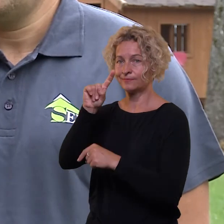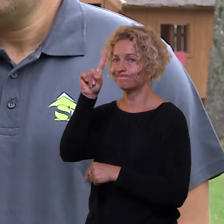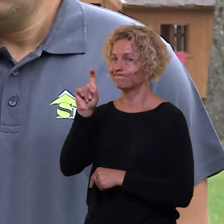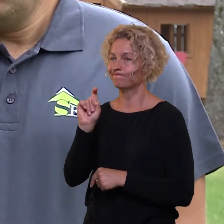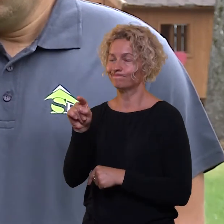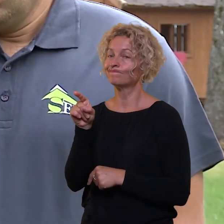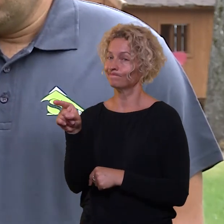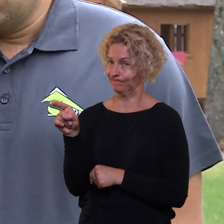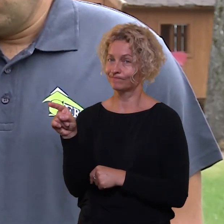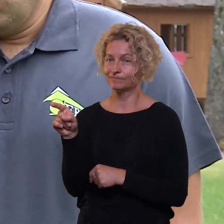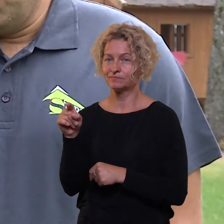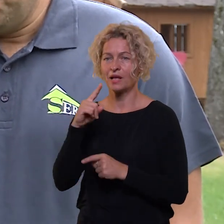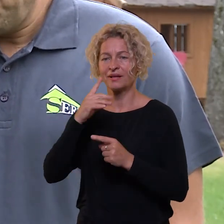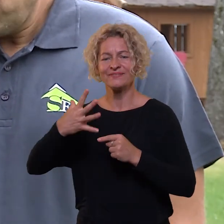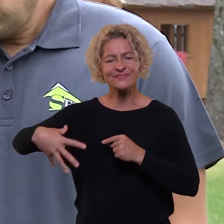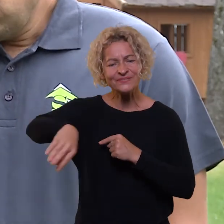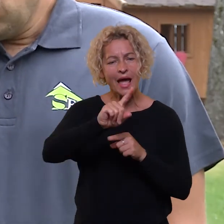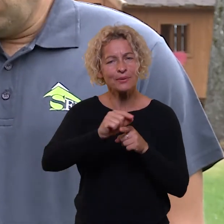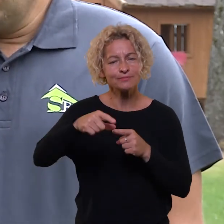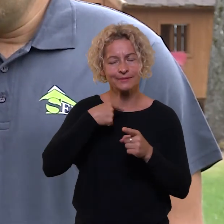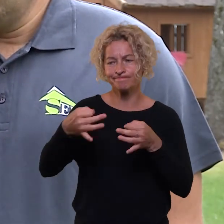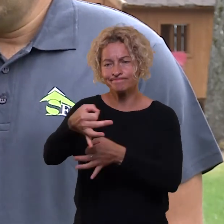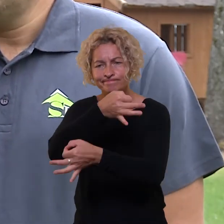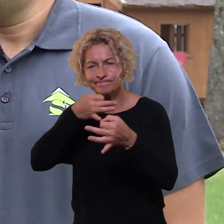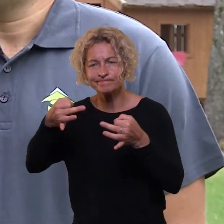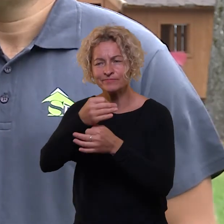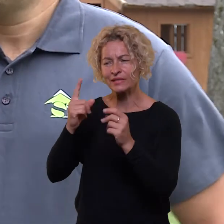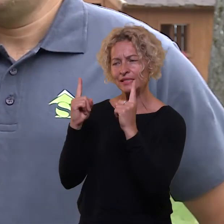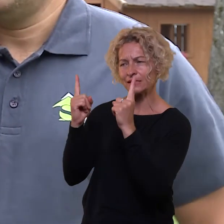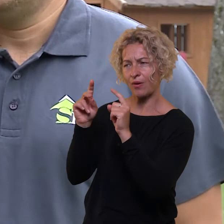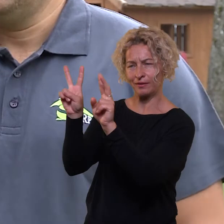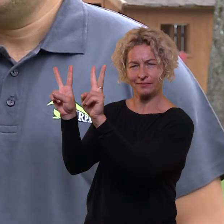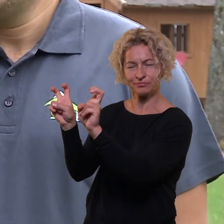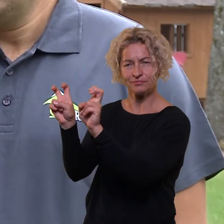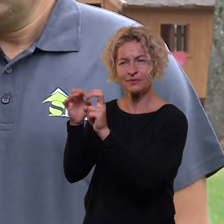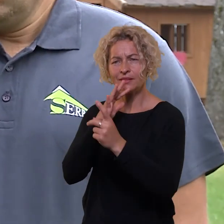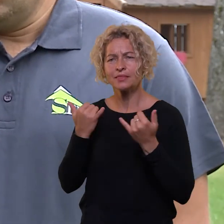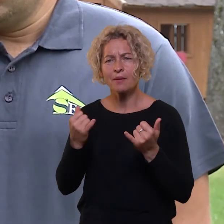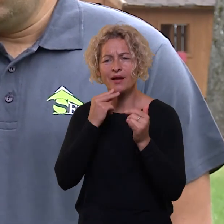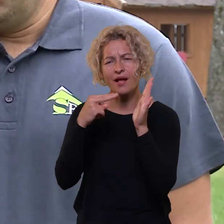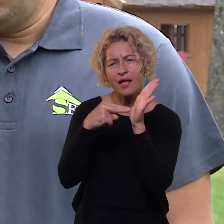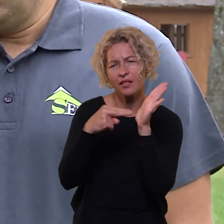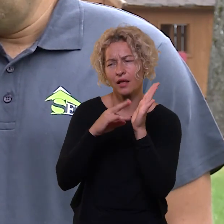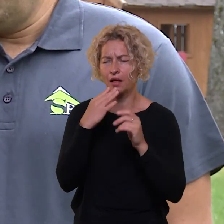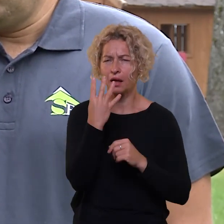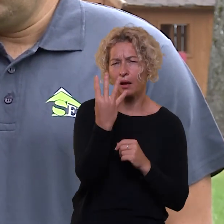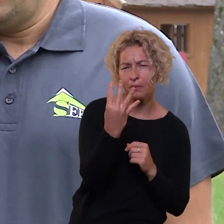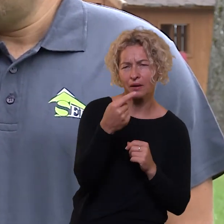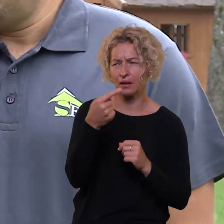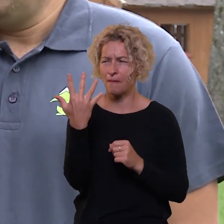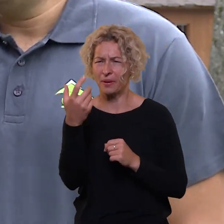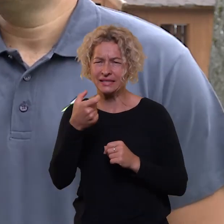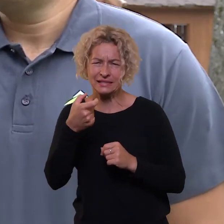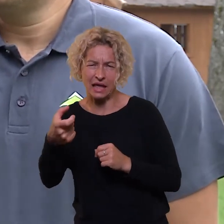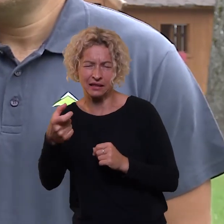diskutuoja, kad saugojimas, elektros pasaugojimas, tas vadinamas, jisai dabar ten kainuoja, man atrodo,